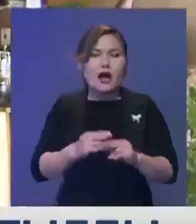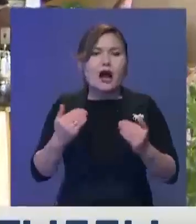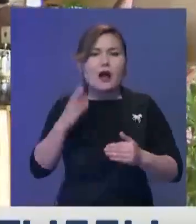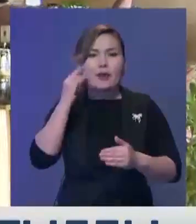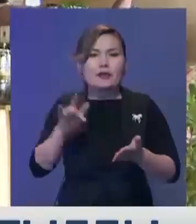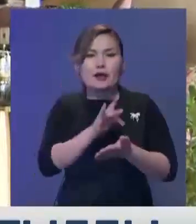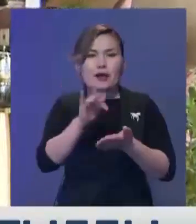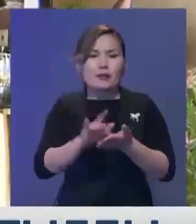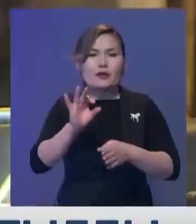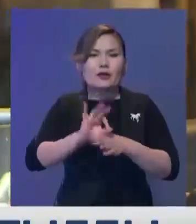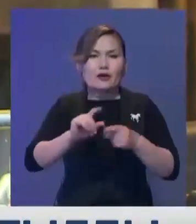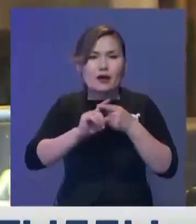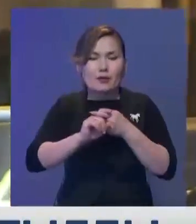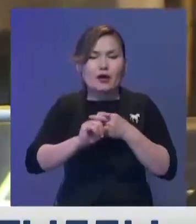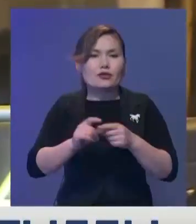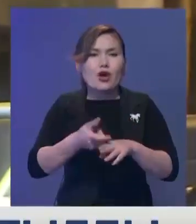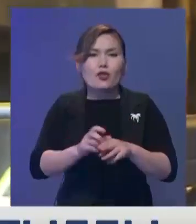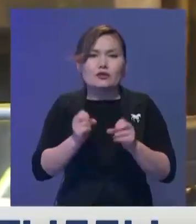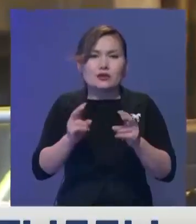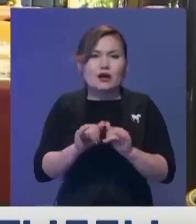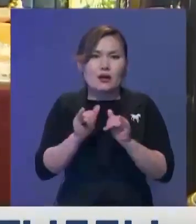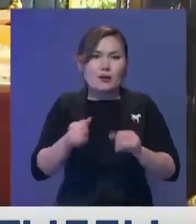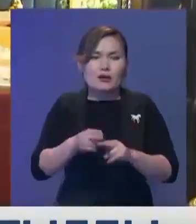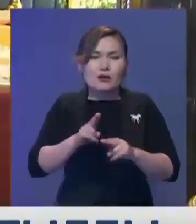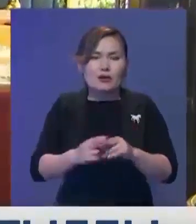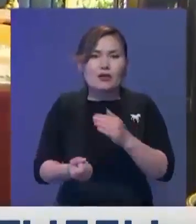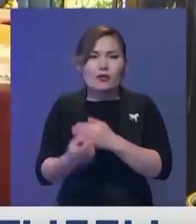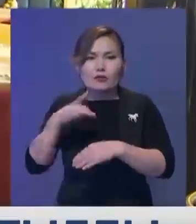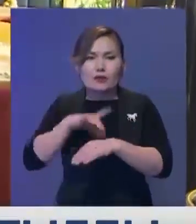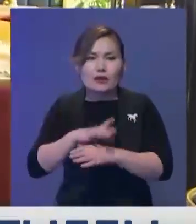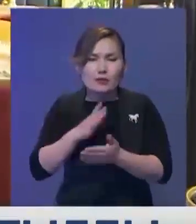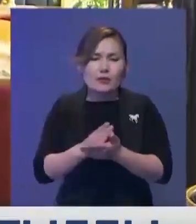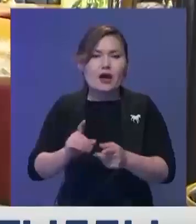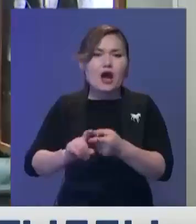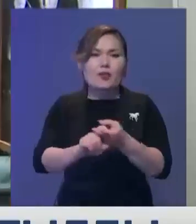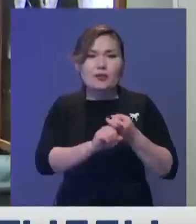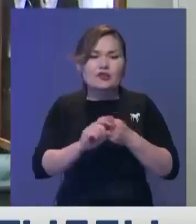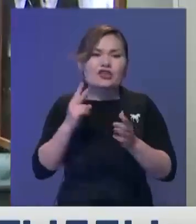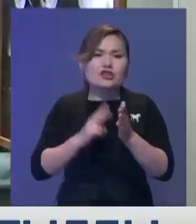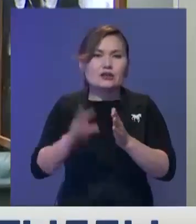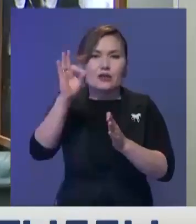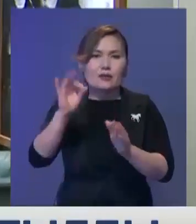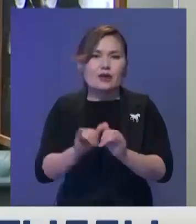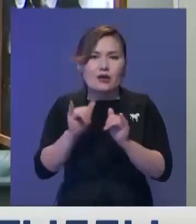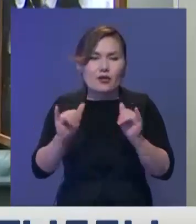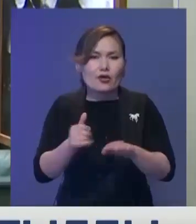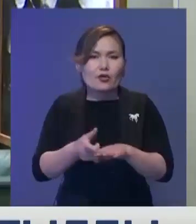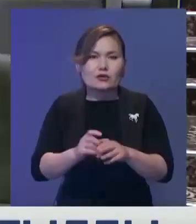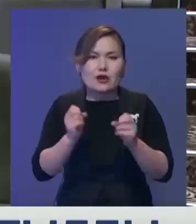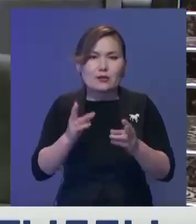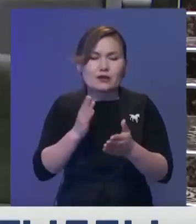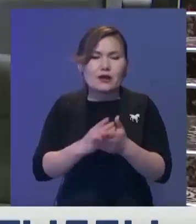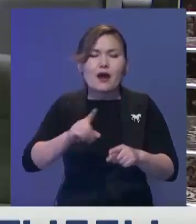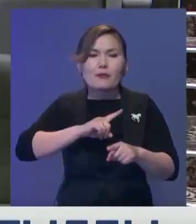Қазір Алматыда коронавирусын мутацияға шұраған штамдары анықталған. Оның жұқтыру көрсеткіші 70% кедейін жоғары